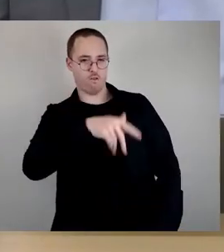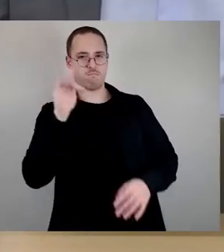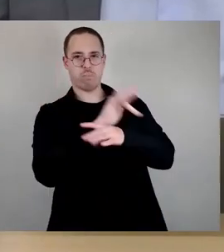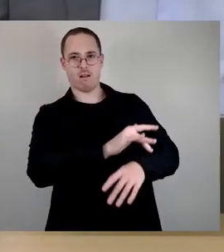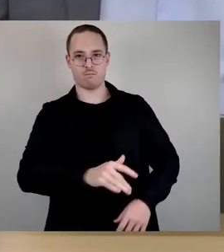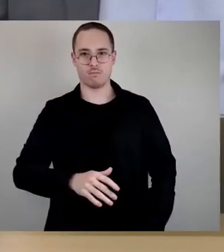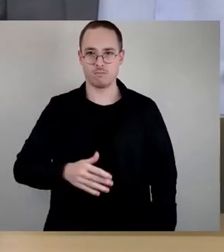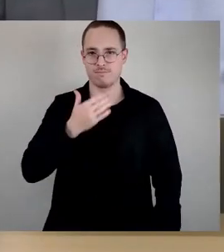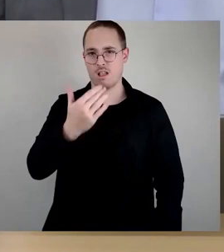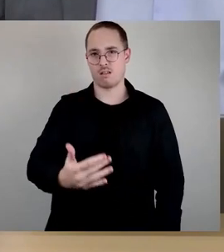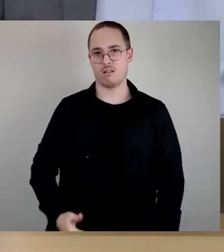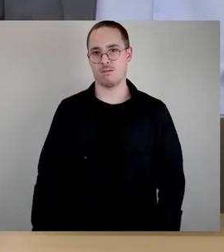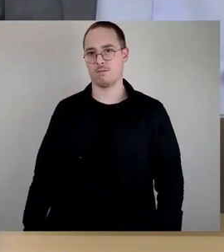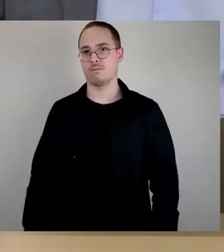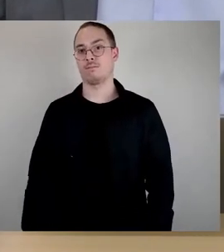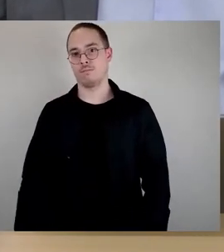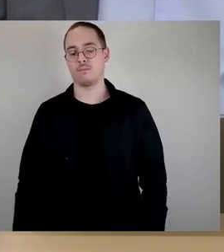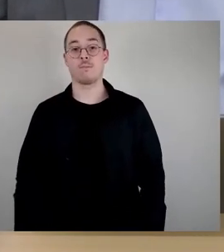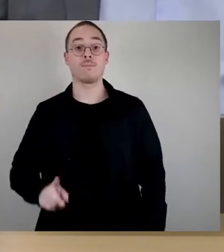Als nächster Redner, Herr Dietze.